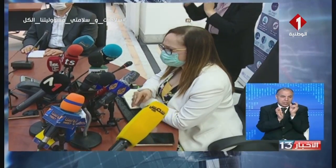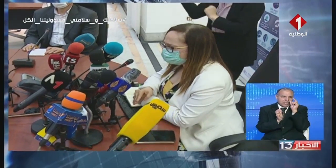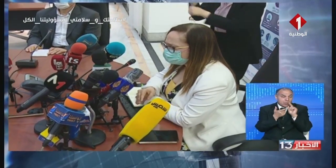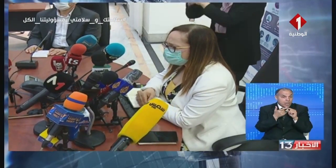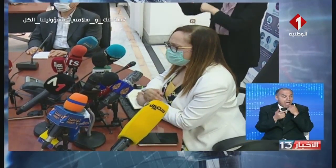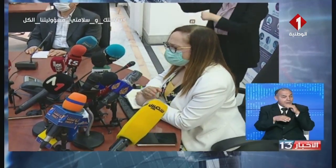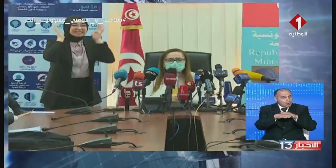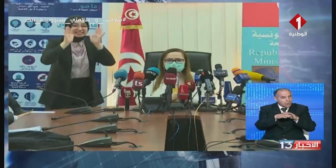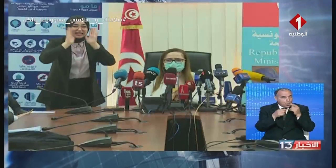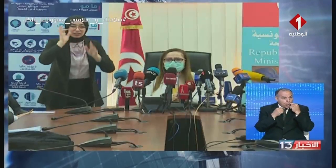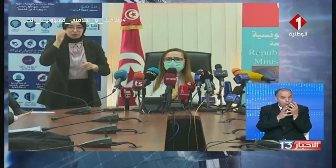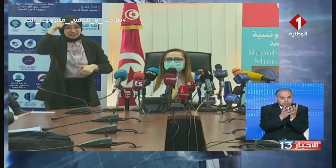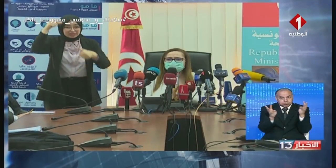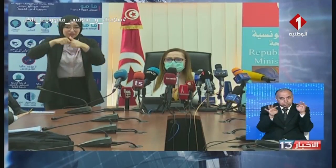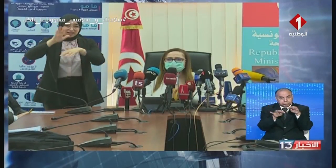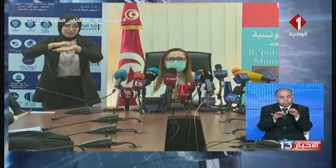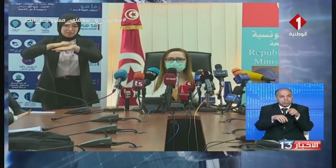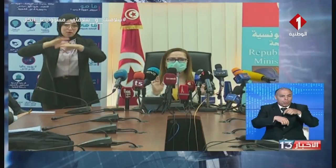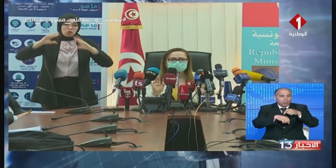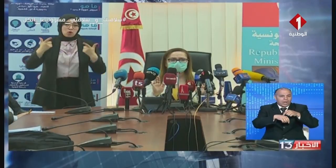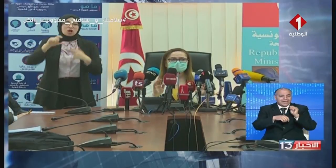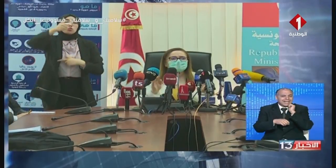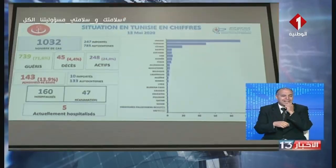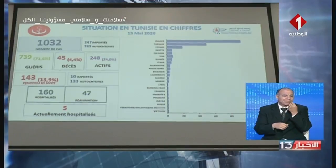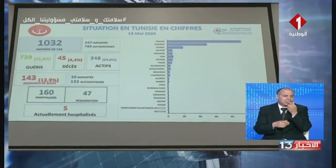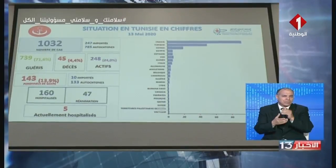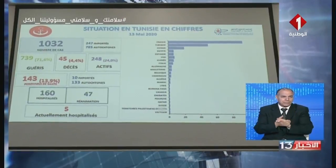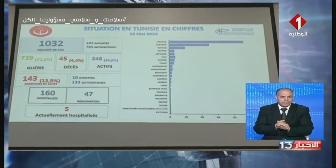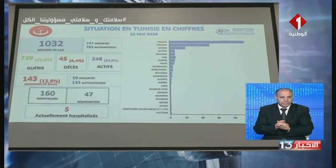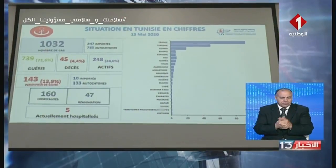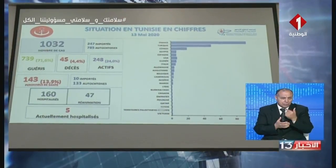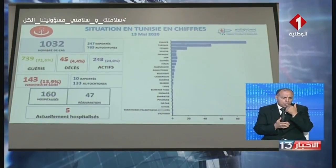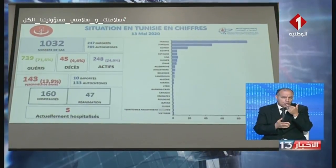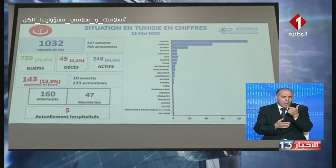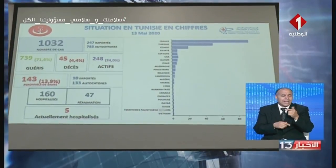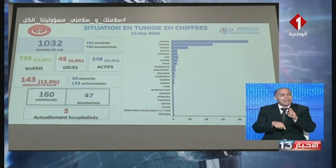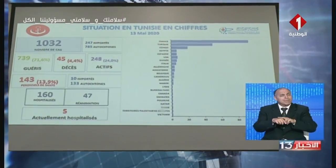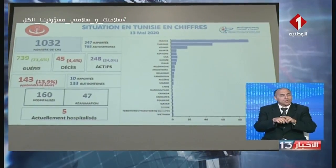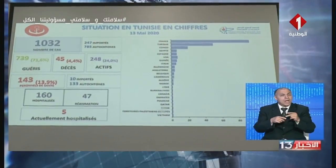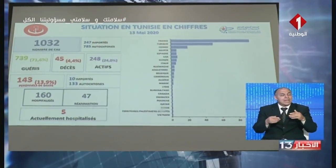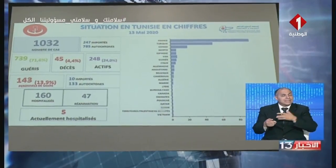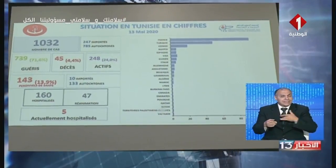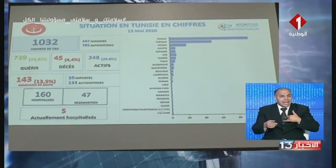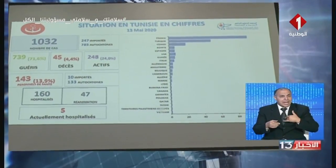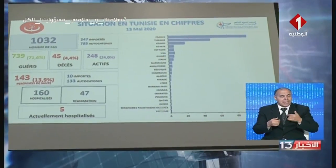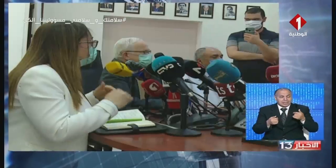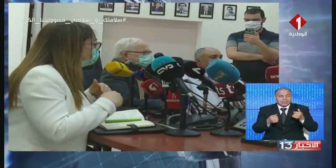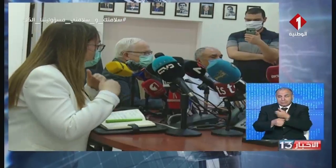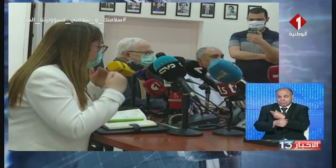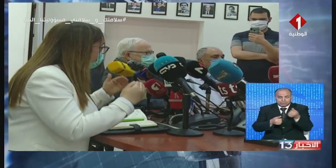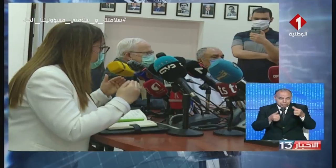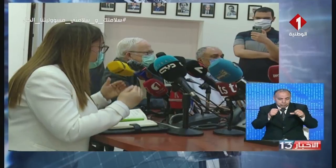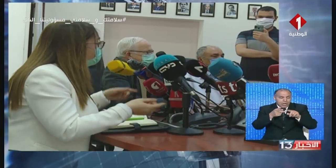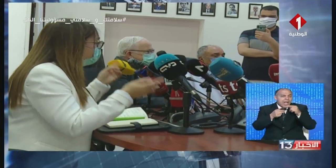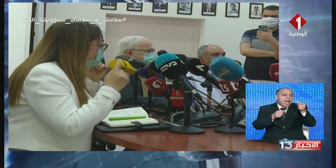محذرة من التجمعات في فترة عيد الفترة وقالت نصف بن علي إن عدد التحالي في الأسبوع